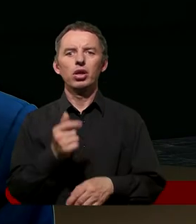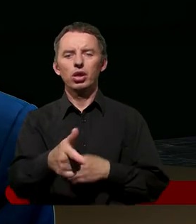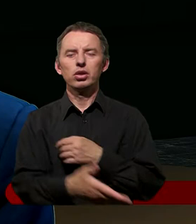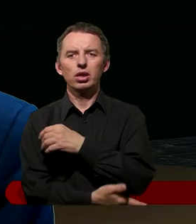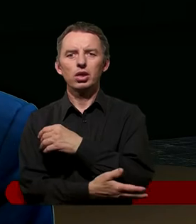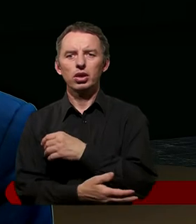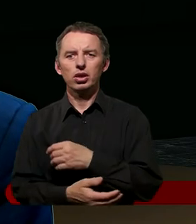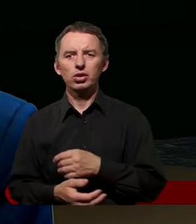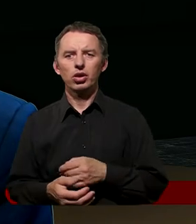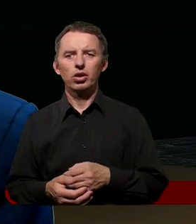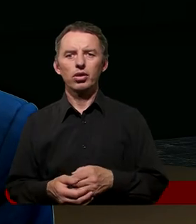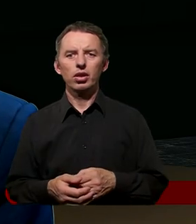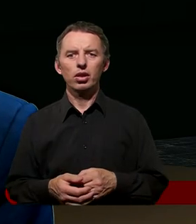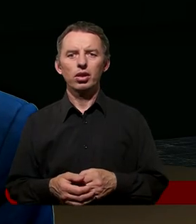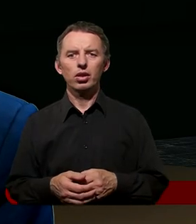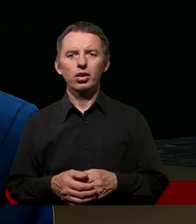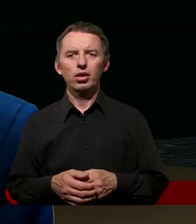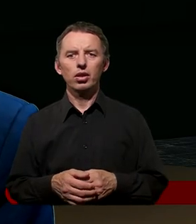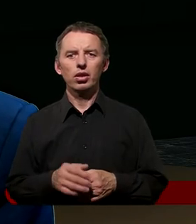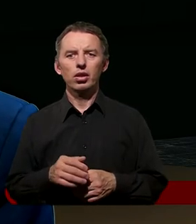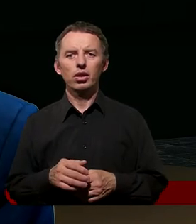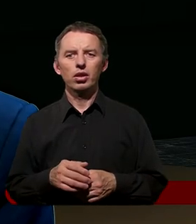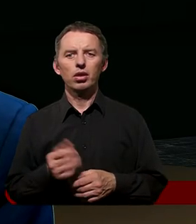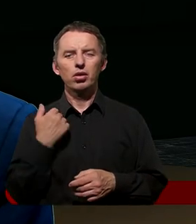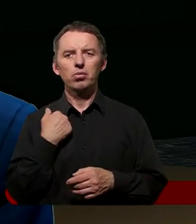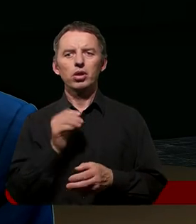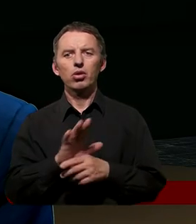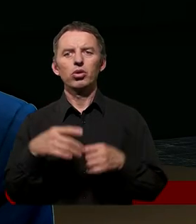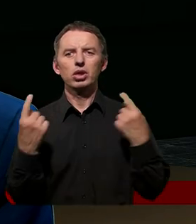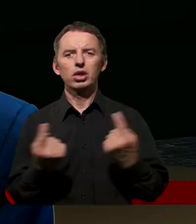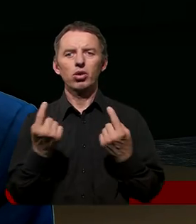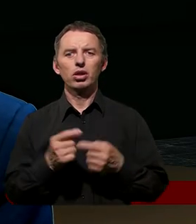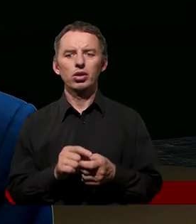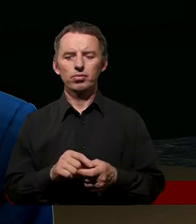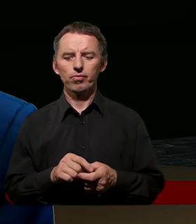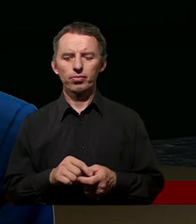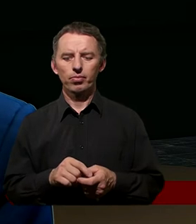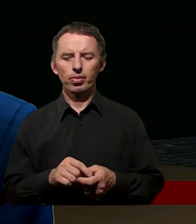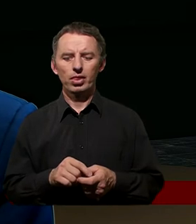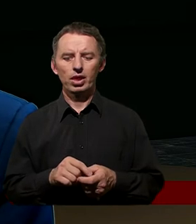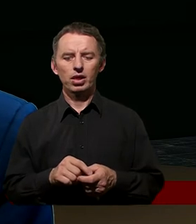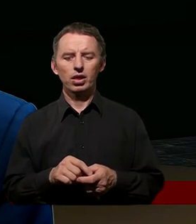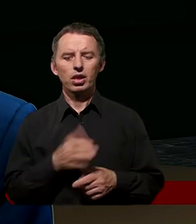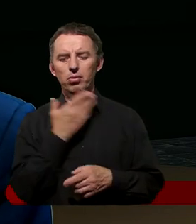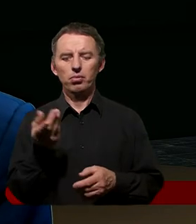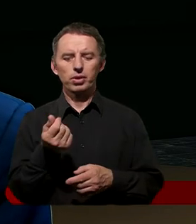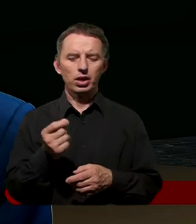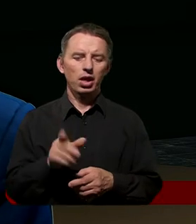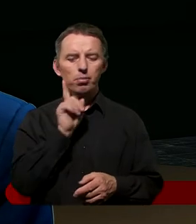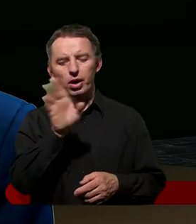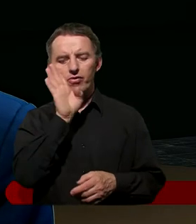plecaku kilka jabłek i minąłem jakąś taką bezdomną kobietę. Widać było, że jest zaniedbana, że nie ma pieniędzy,